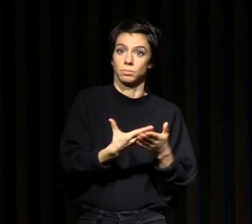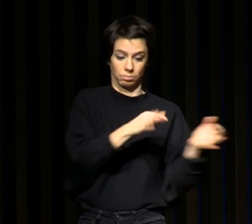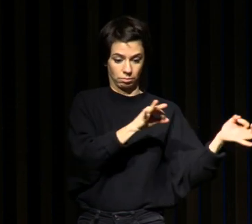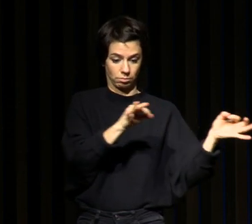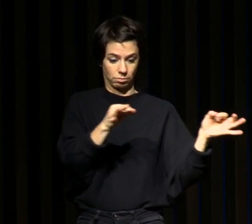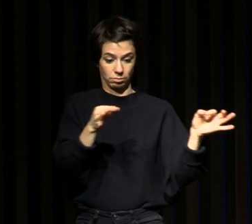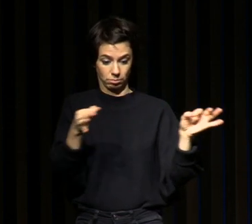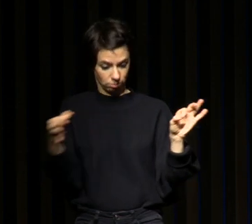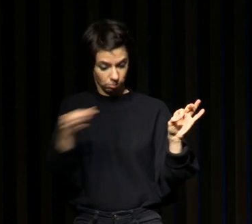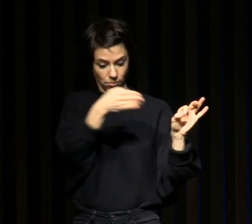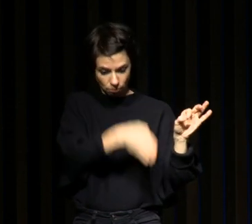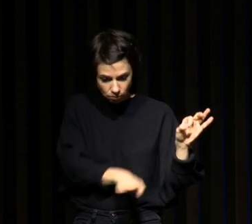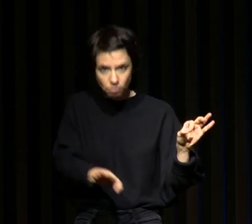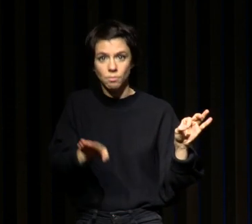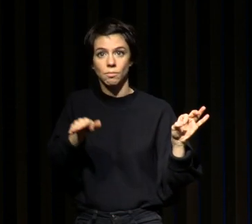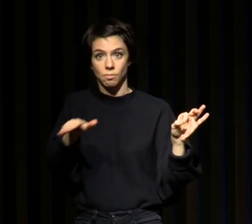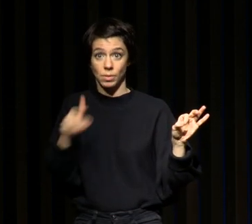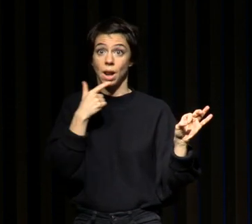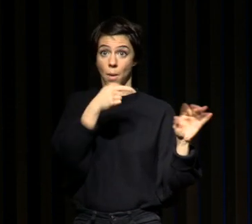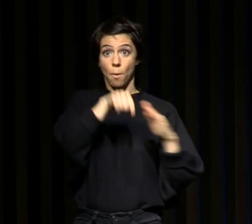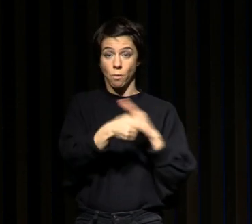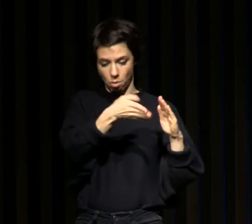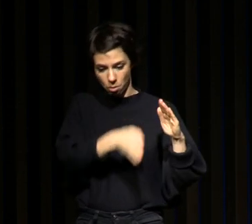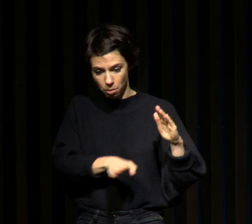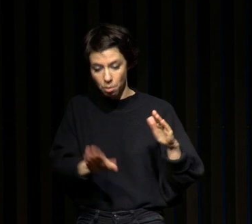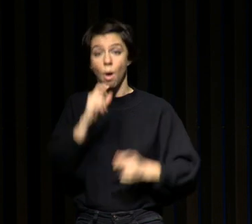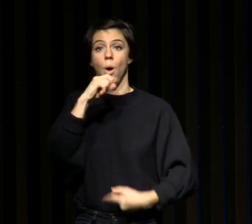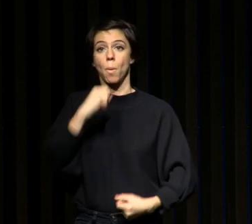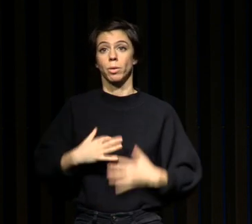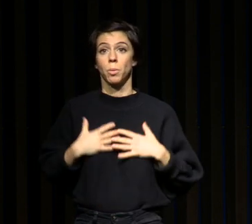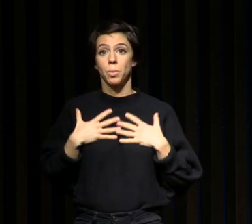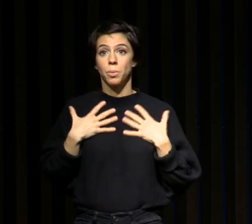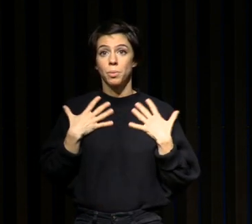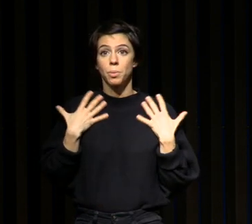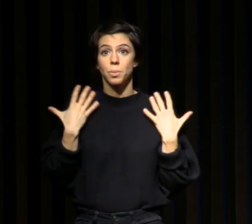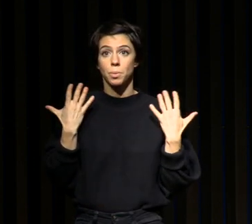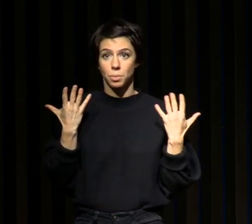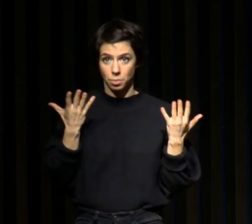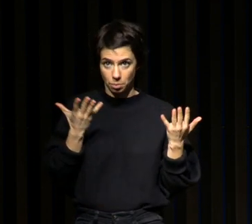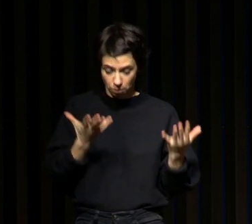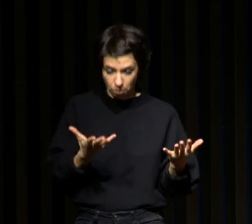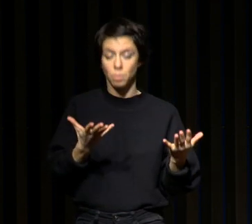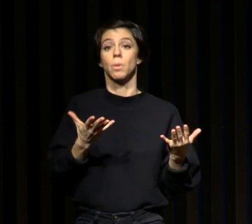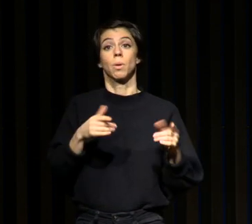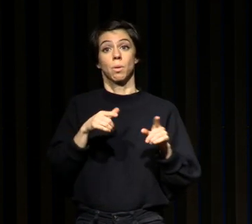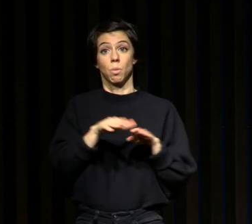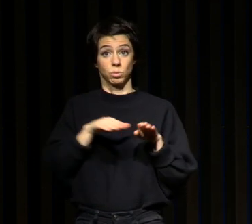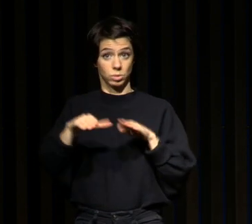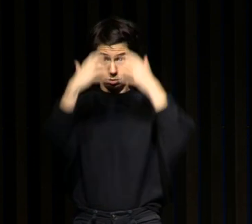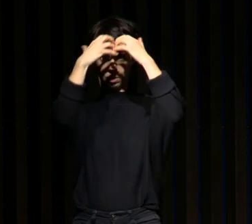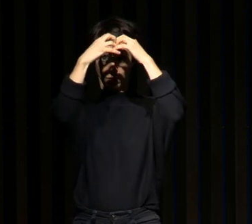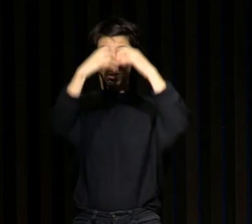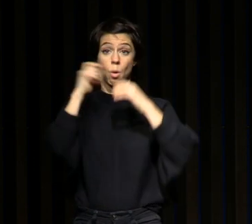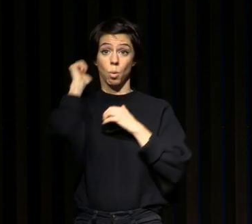d'enclencher toute une série de libérations d'hormones au cours du sommeil lent profond, et après, de réaliser tout un traitement cognitif,